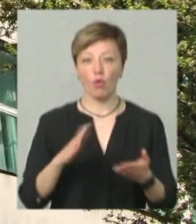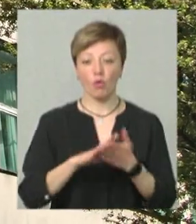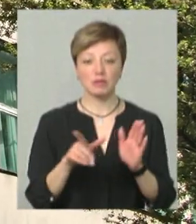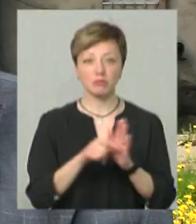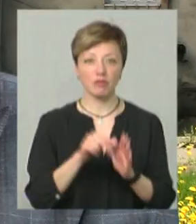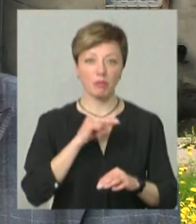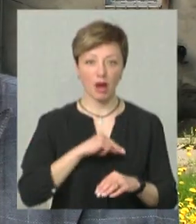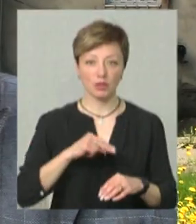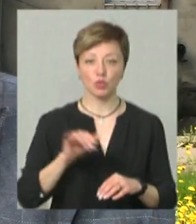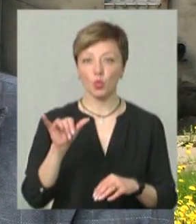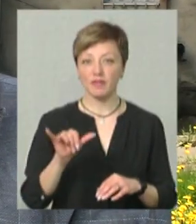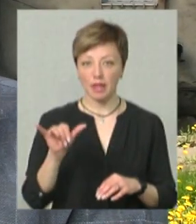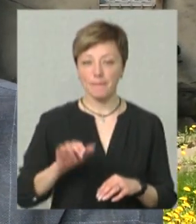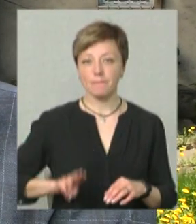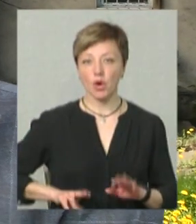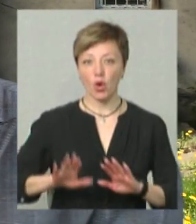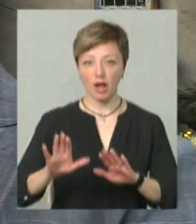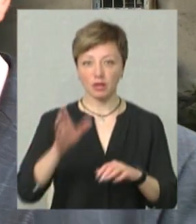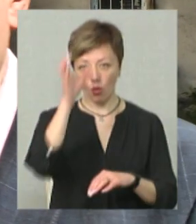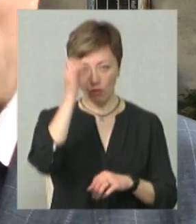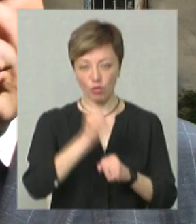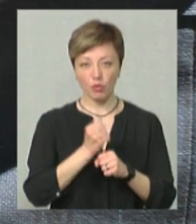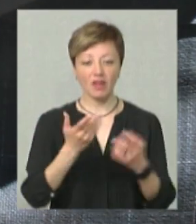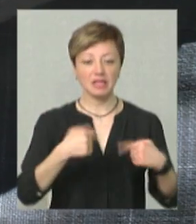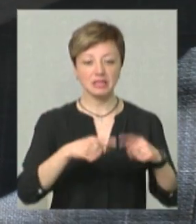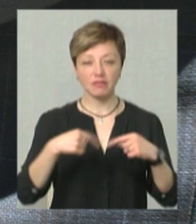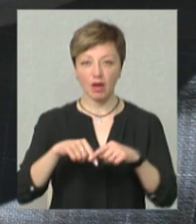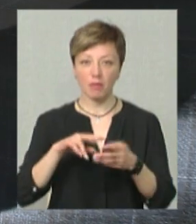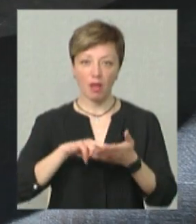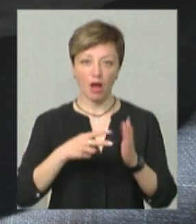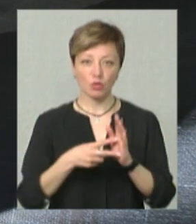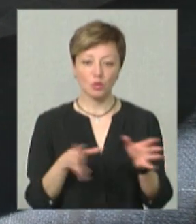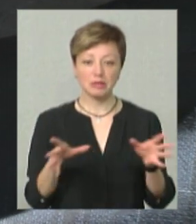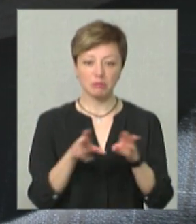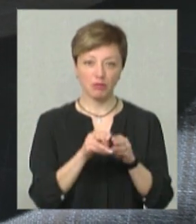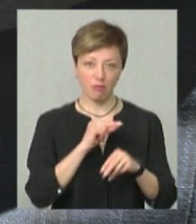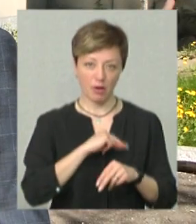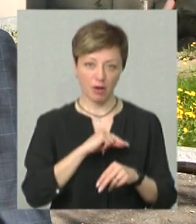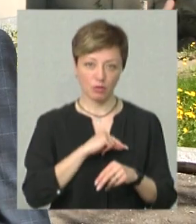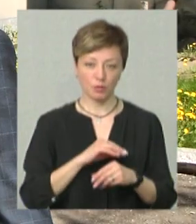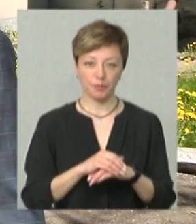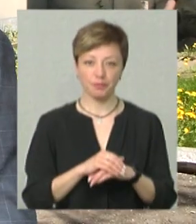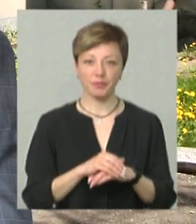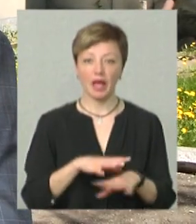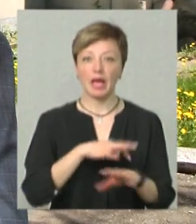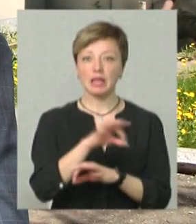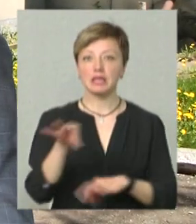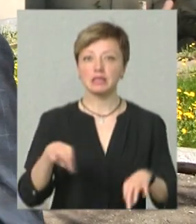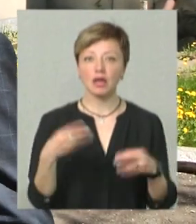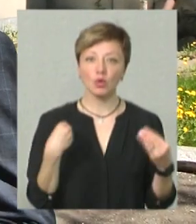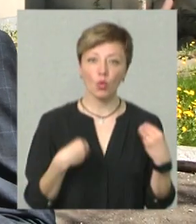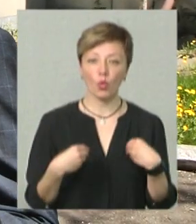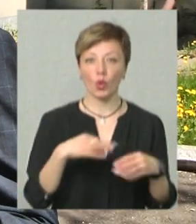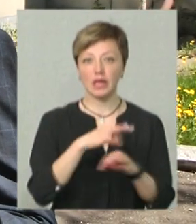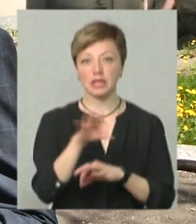співпрацю з вишим. Проректор з наукової роботи Олексій Нюк каже, в яких сферах планують коворкінг, тобто працю разом. Дизайн одягу, дизайн взуття,